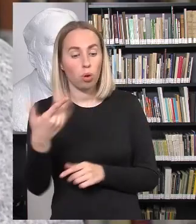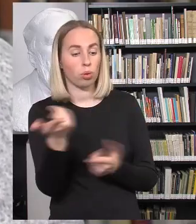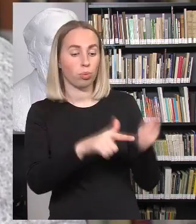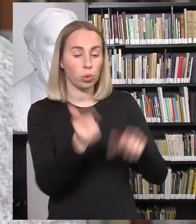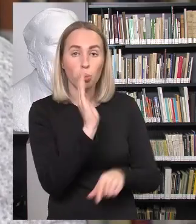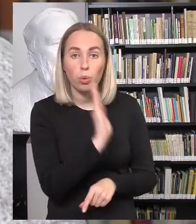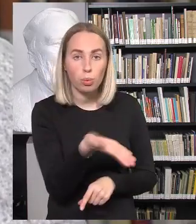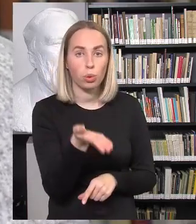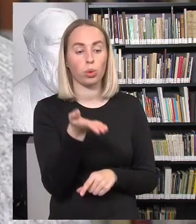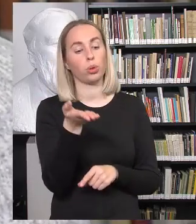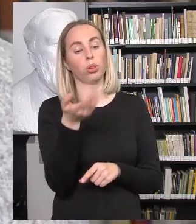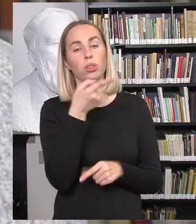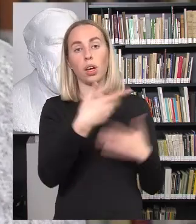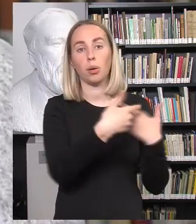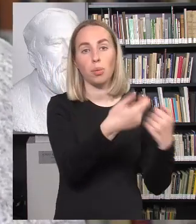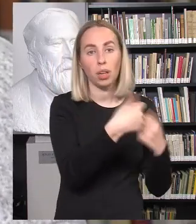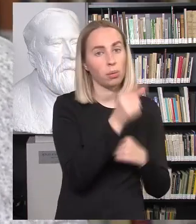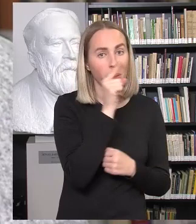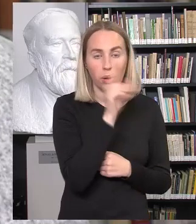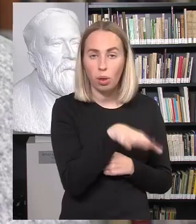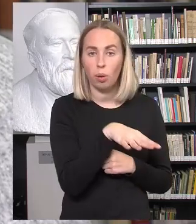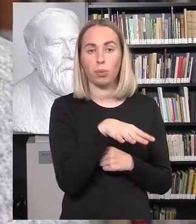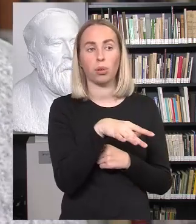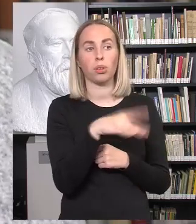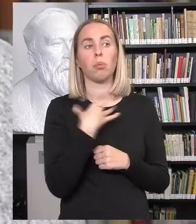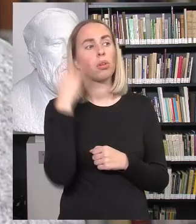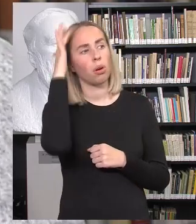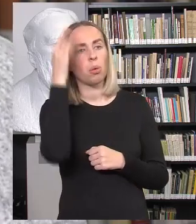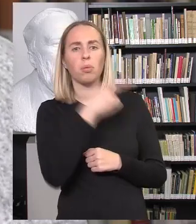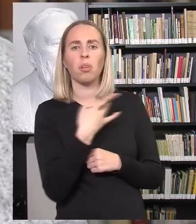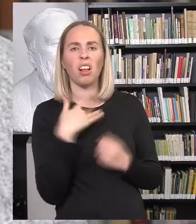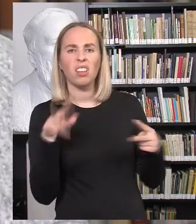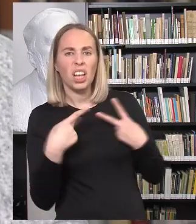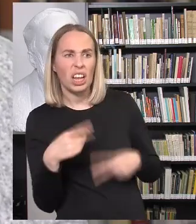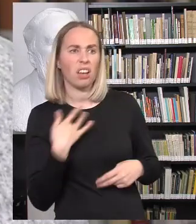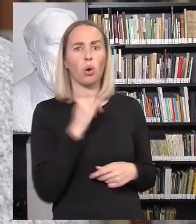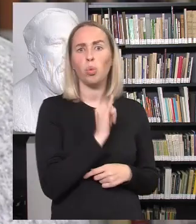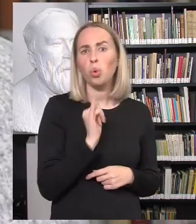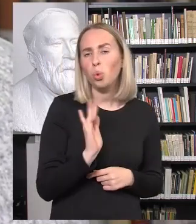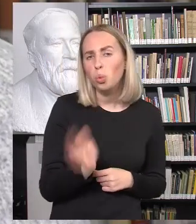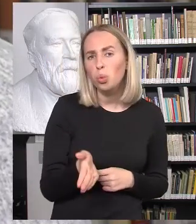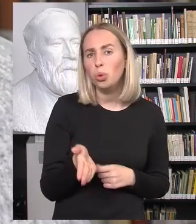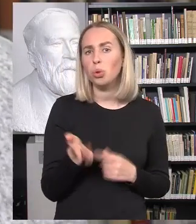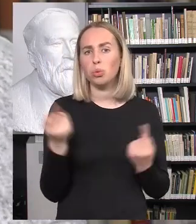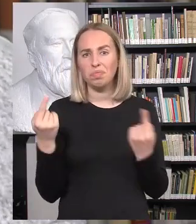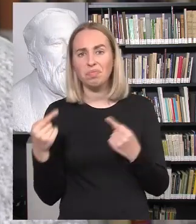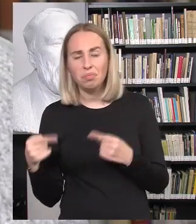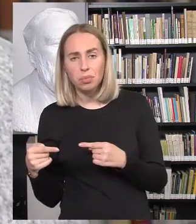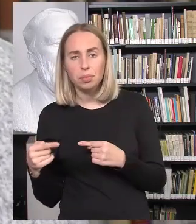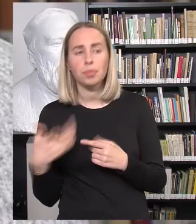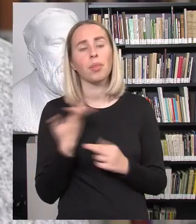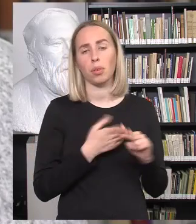jie gali nepireimimą patirti mokykloje, jie sako, kad gal nereikia, čia jums bus dar blogiau ir taip stabdo mokinių